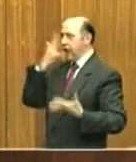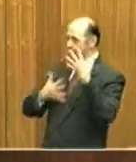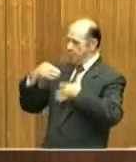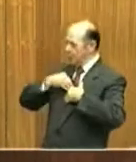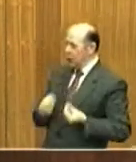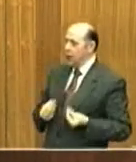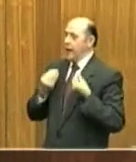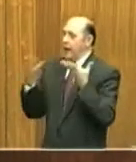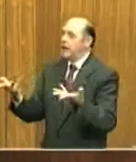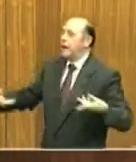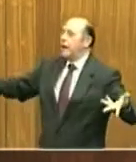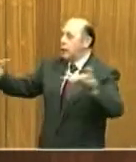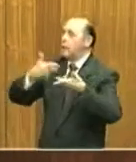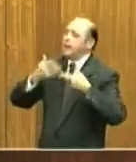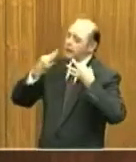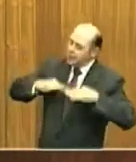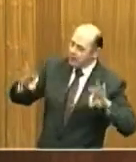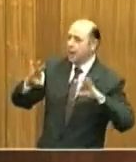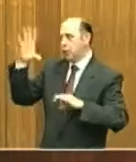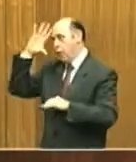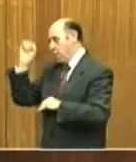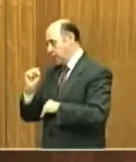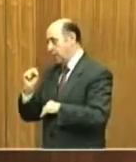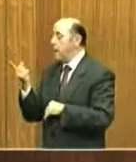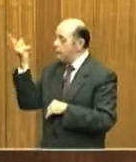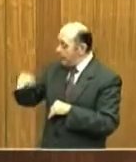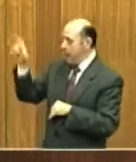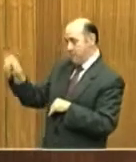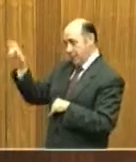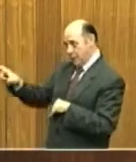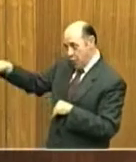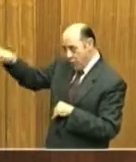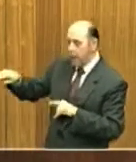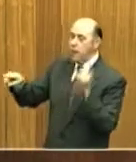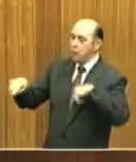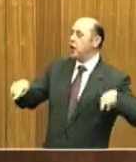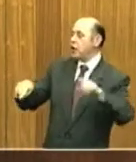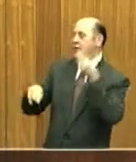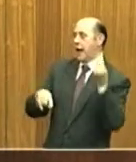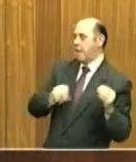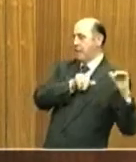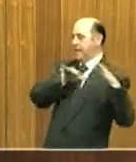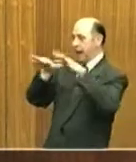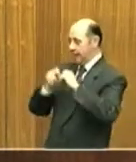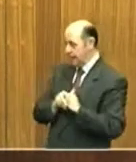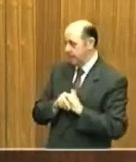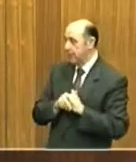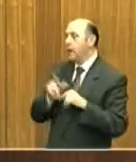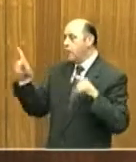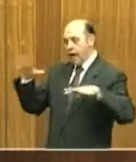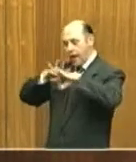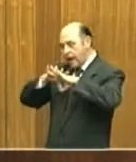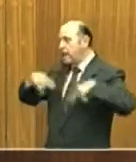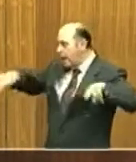rispetto e comprensione, sia tra le persone che tra le nostre emittenti, una rete di rapporti che ci permette di